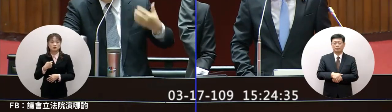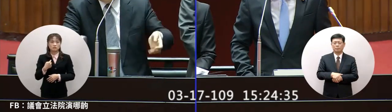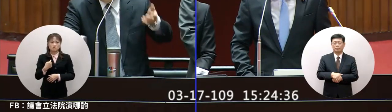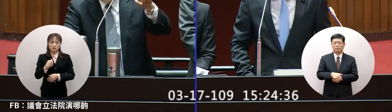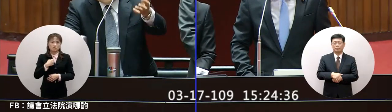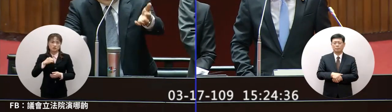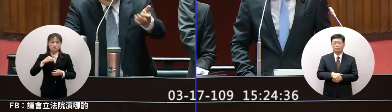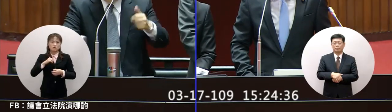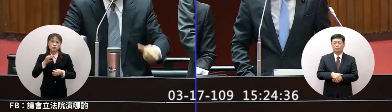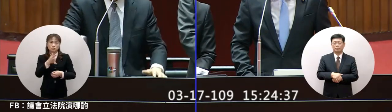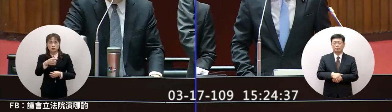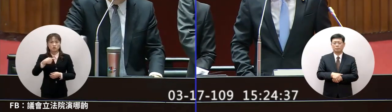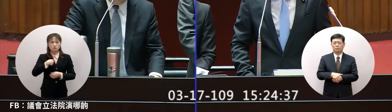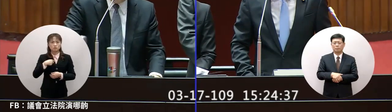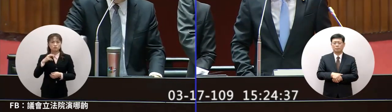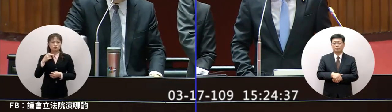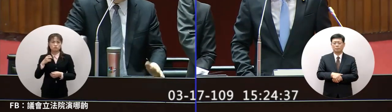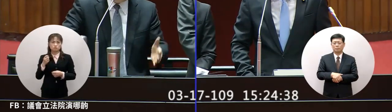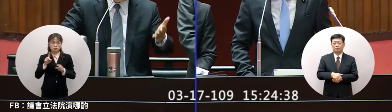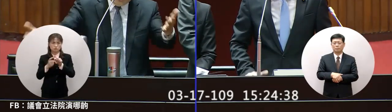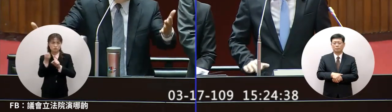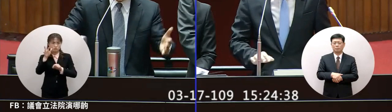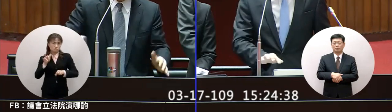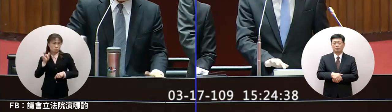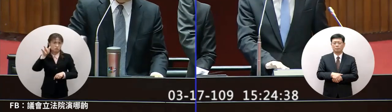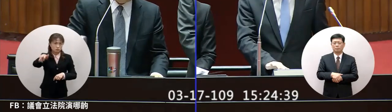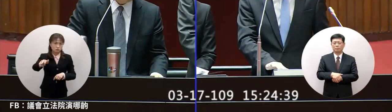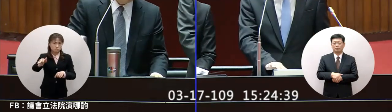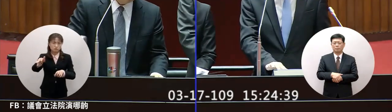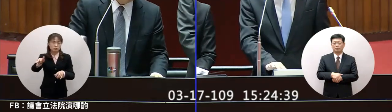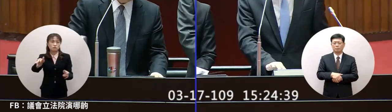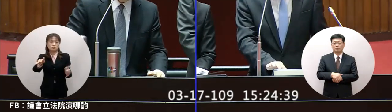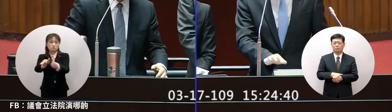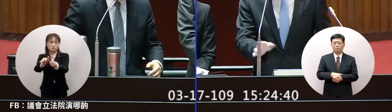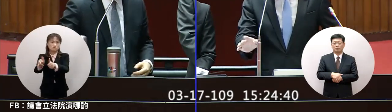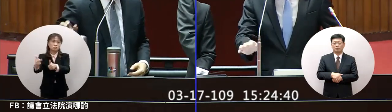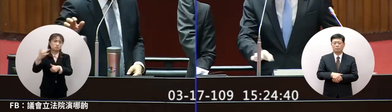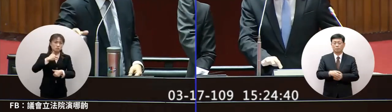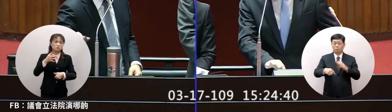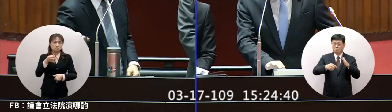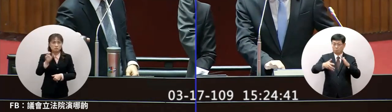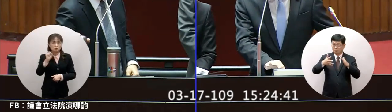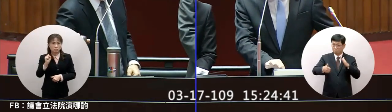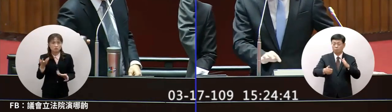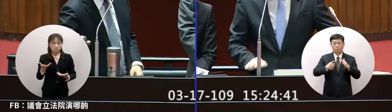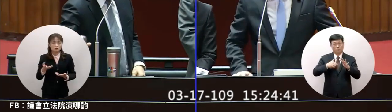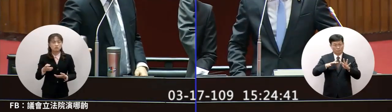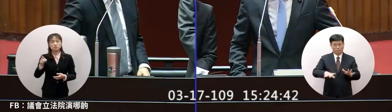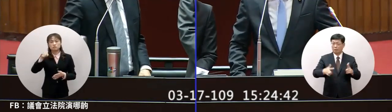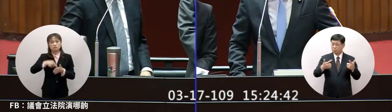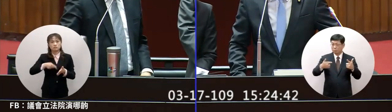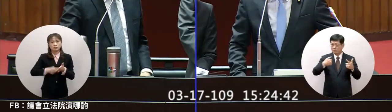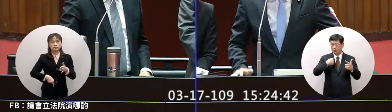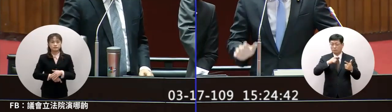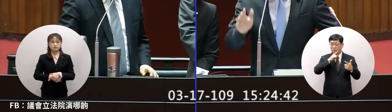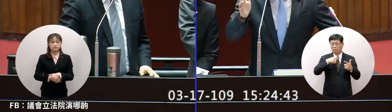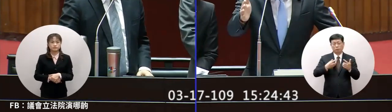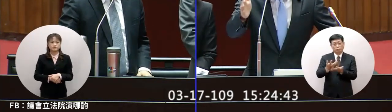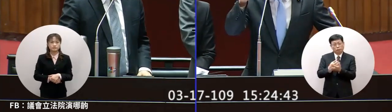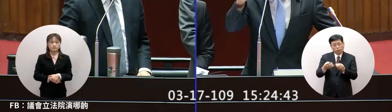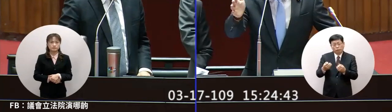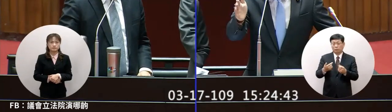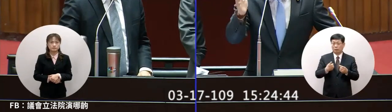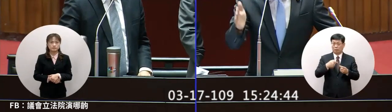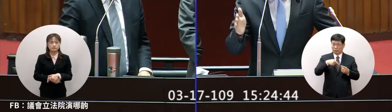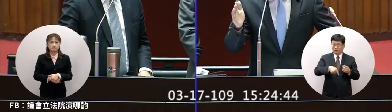我們的飛機去接我們的同胞做這麼簡單院長我們現在不是在跟我做協商